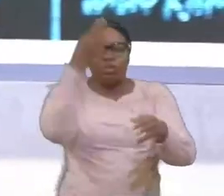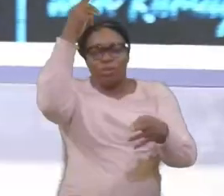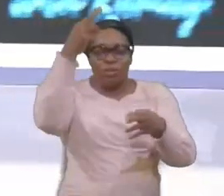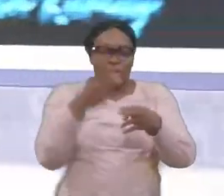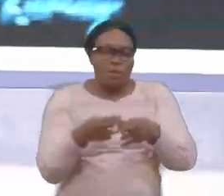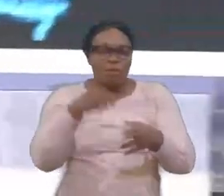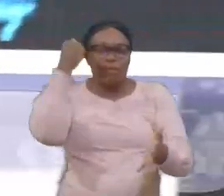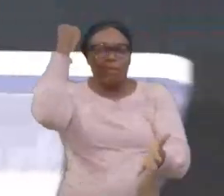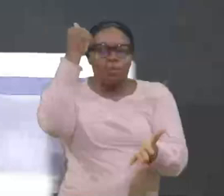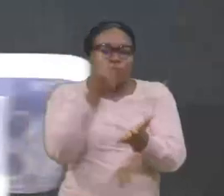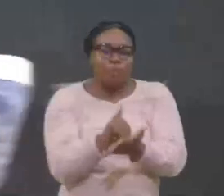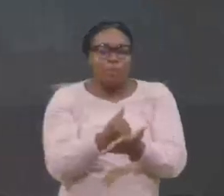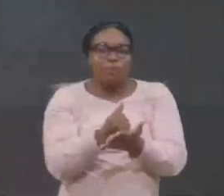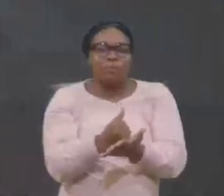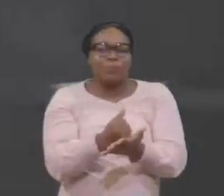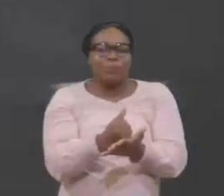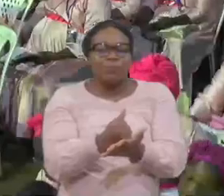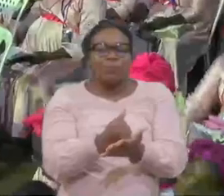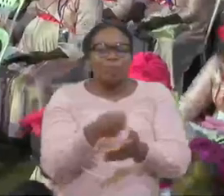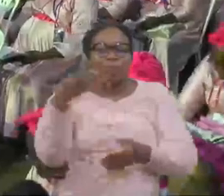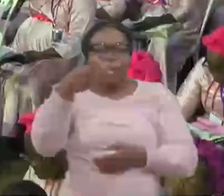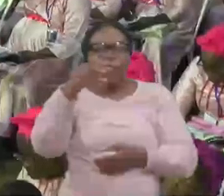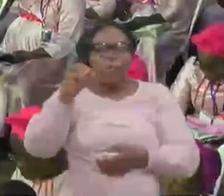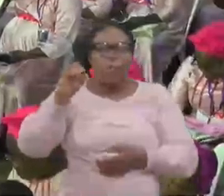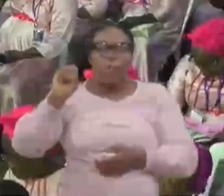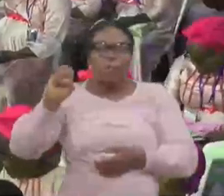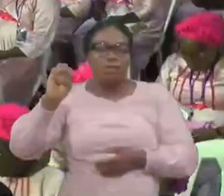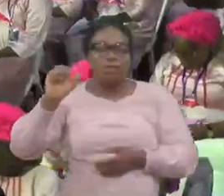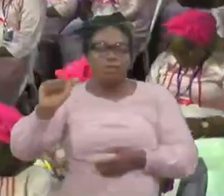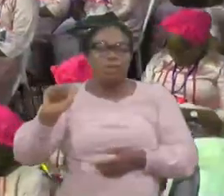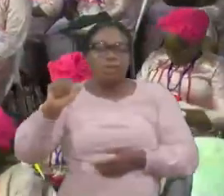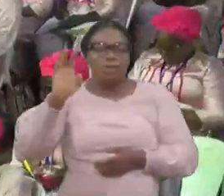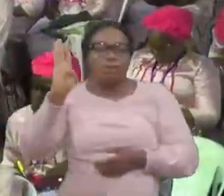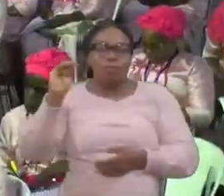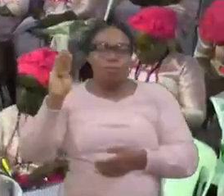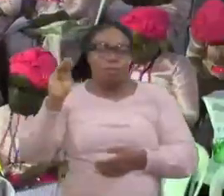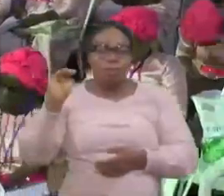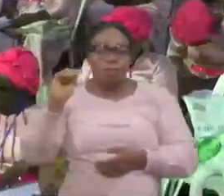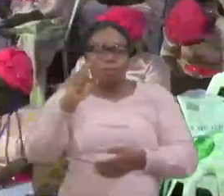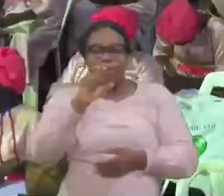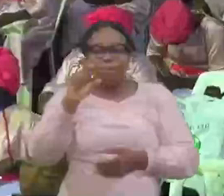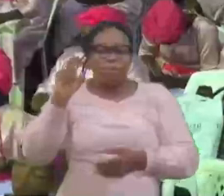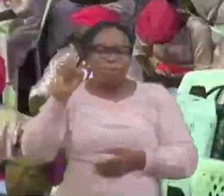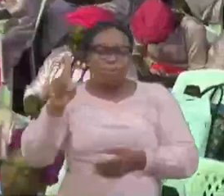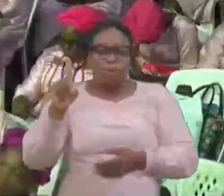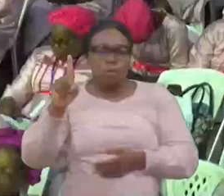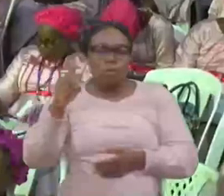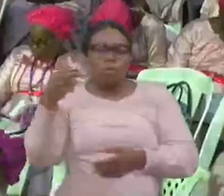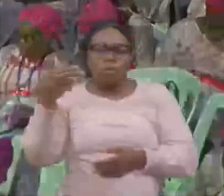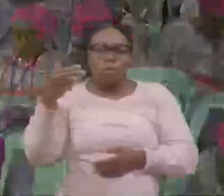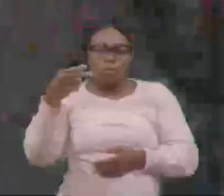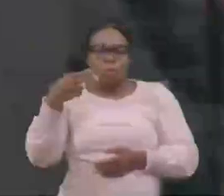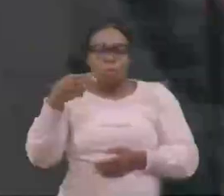Voyons, Osée 14, En Osée 14, Je vous lis le verset premier, O